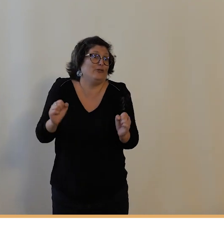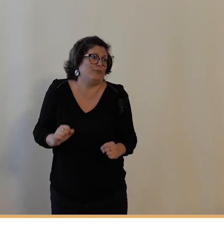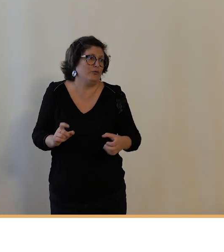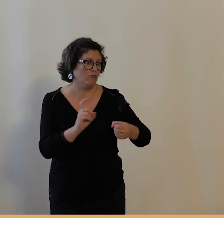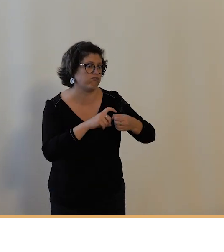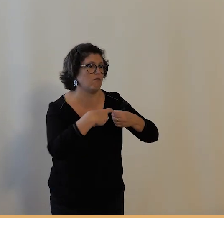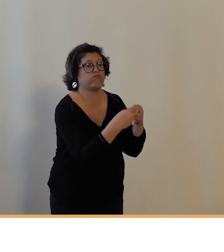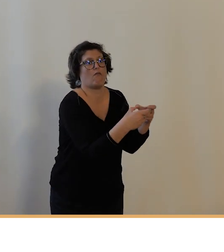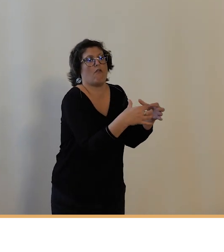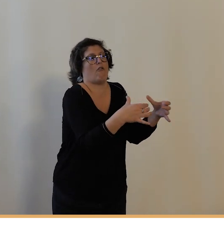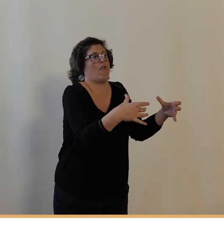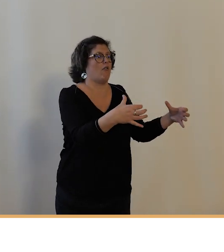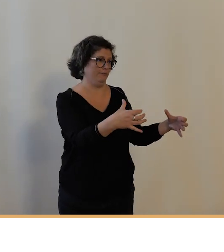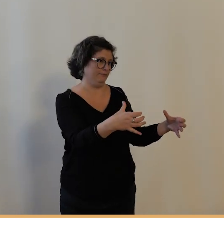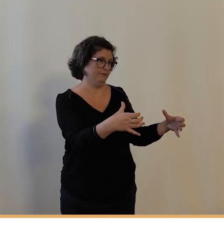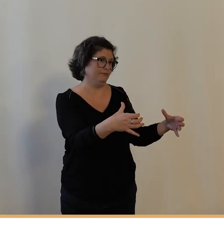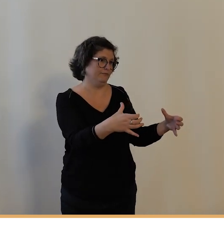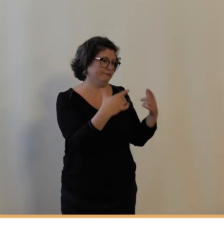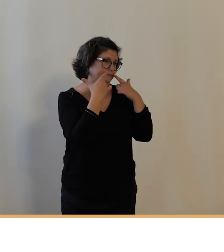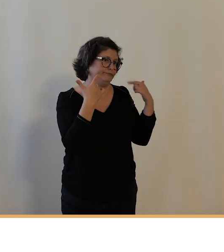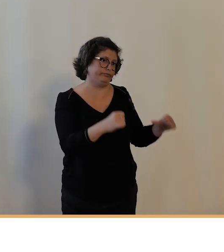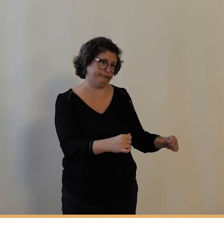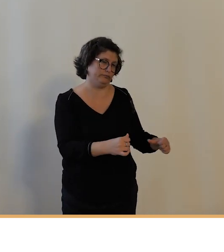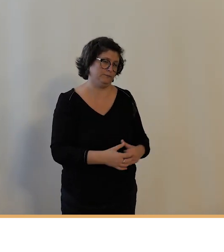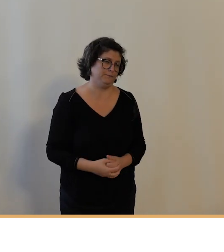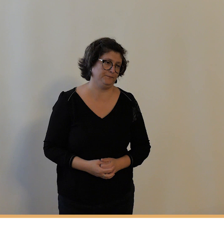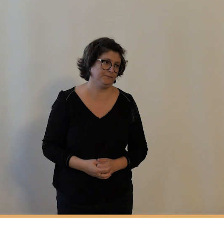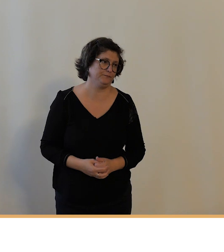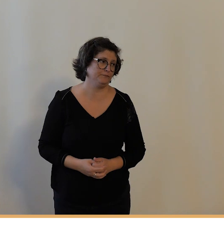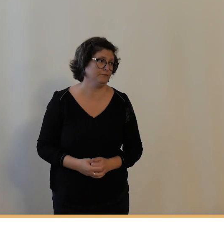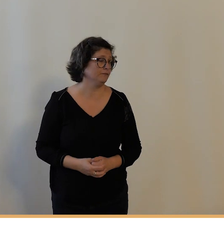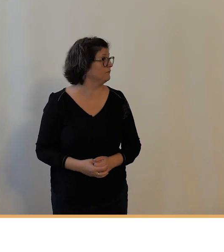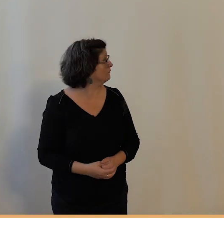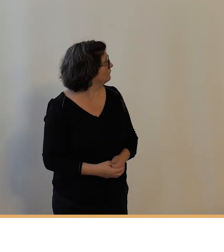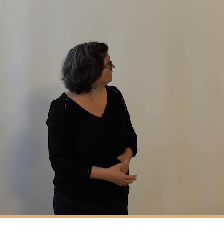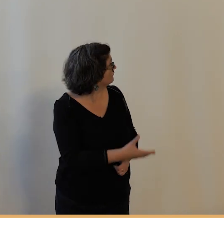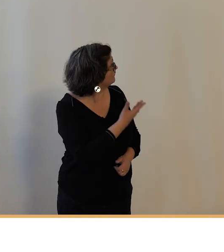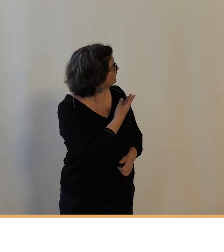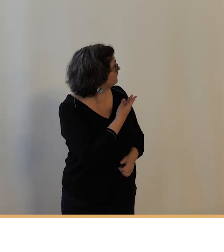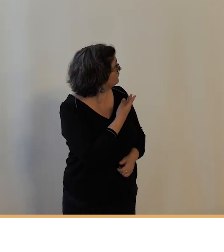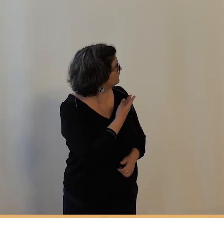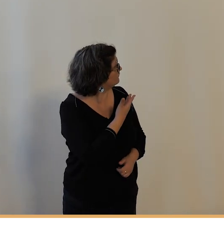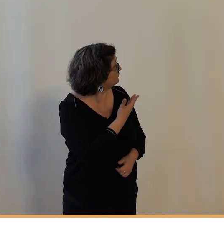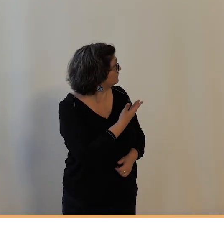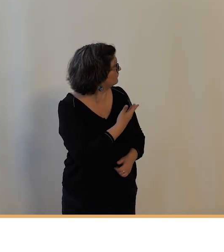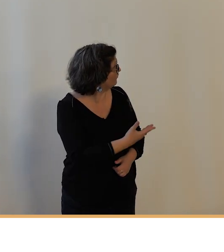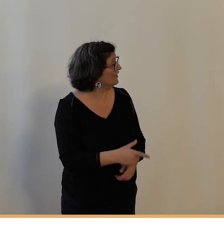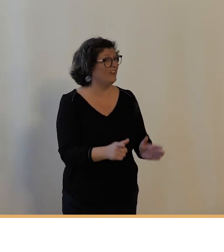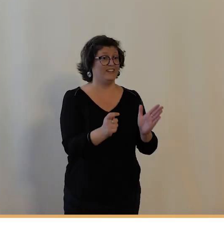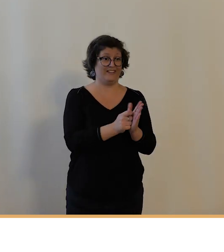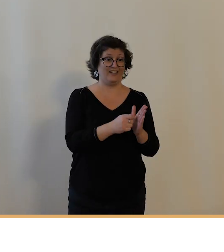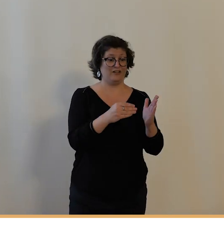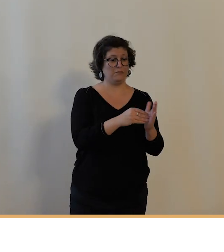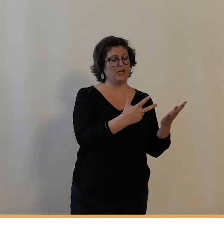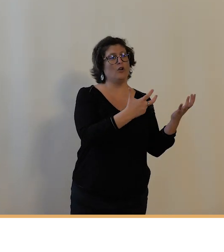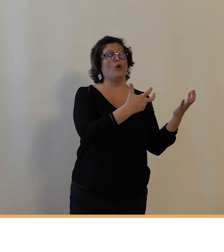'éclosion et l'augmentation de la réussite de ce Vélos Club de Tours à travers ses effectifs. Donc, en 1887,